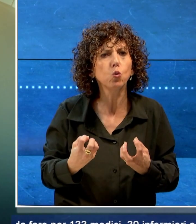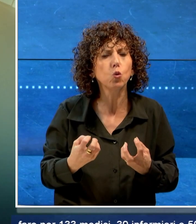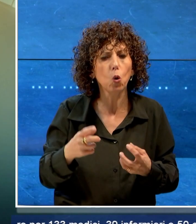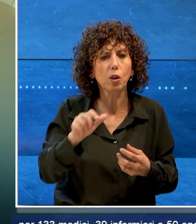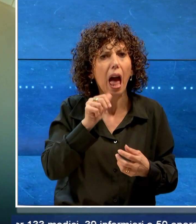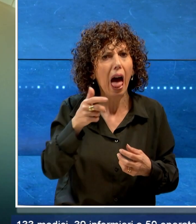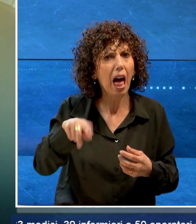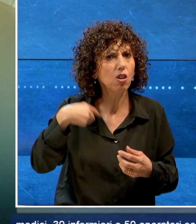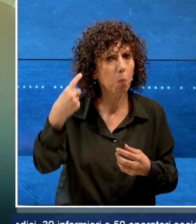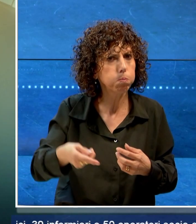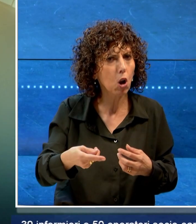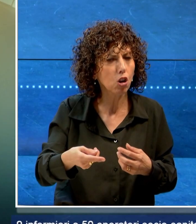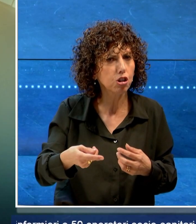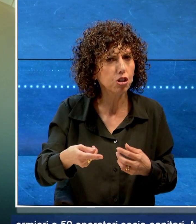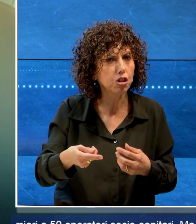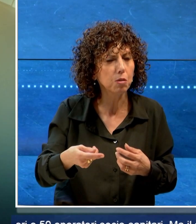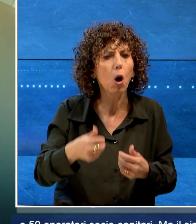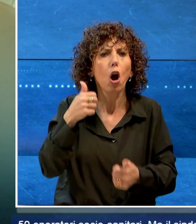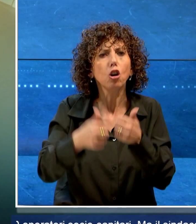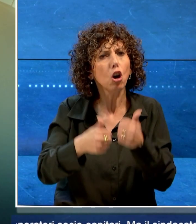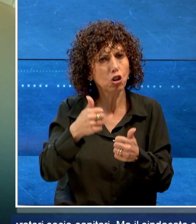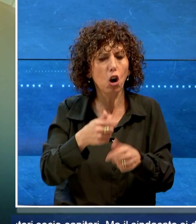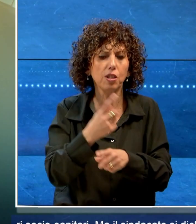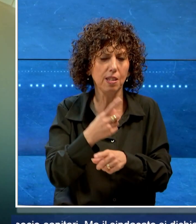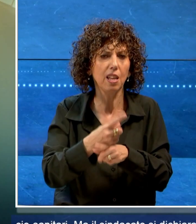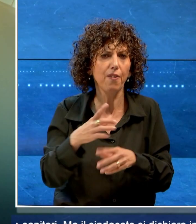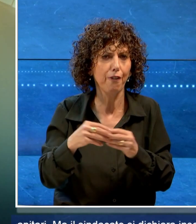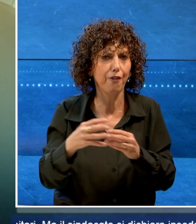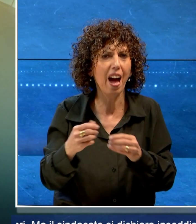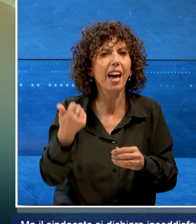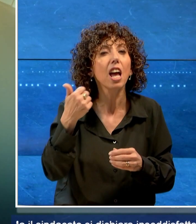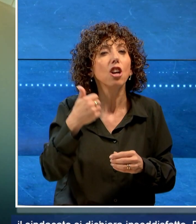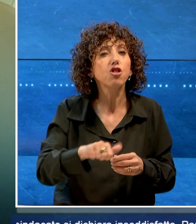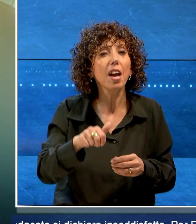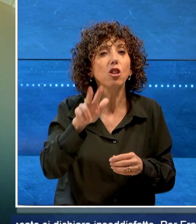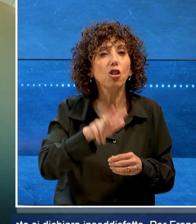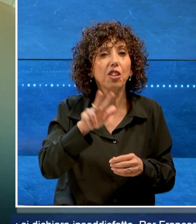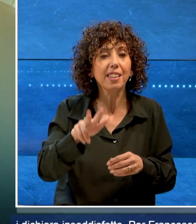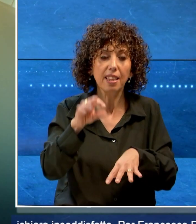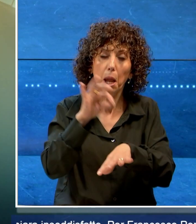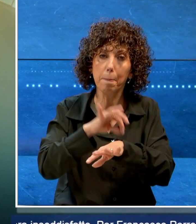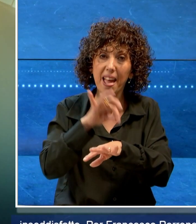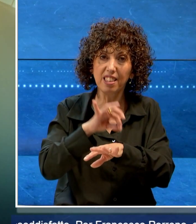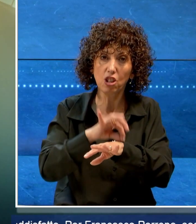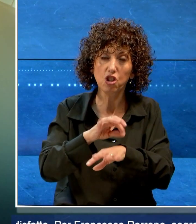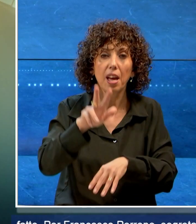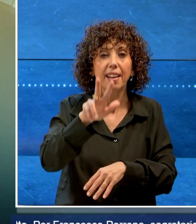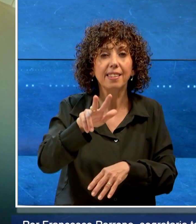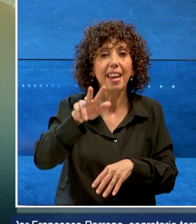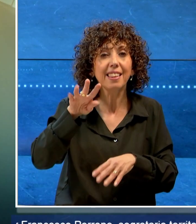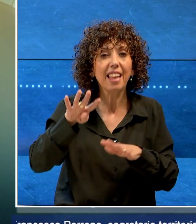prossimo anno. Si tratta di concorsi da fare per 133 medici, 39